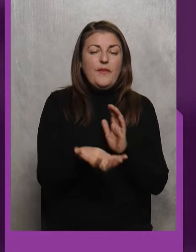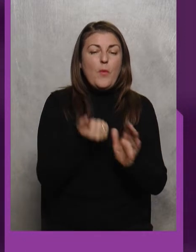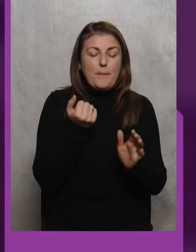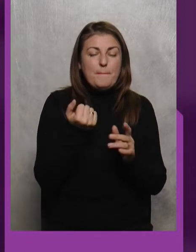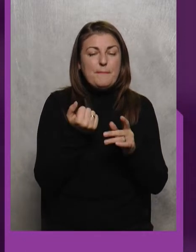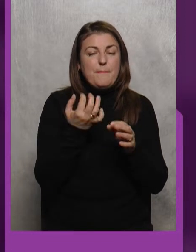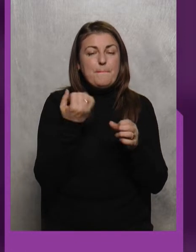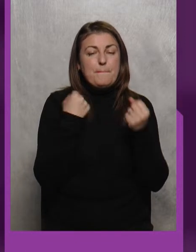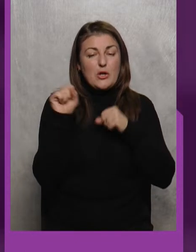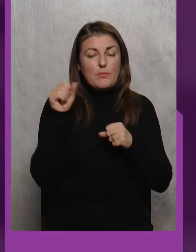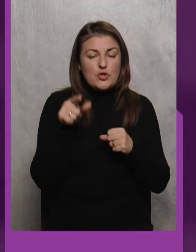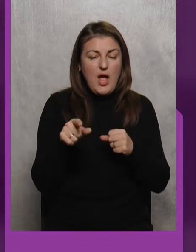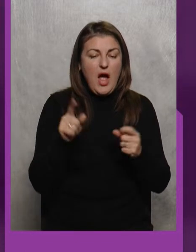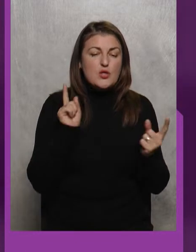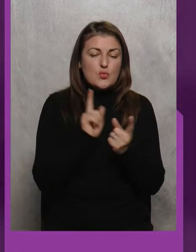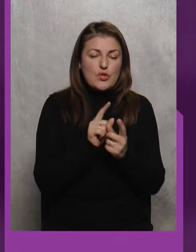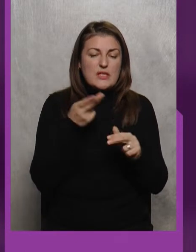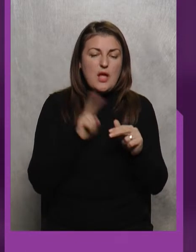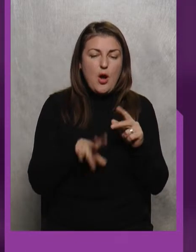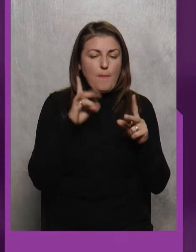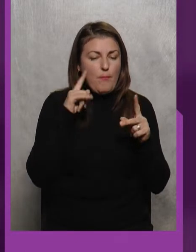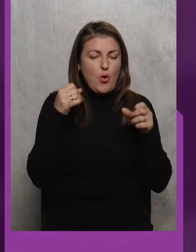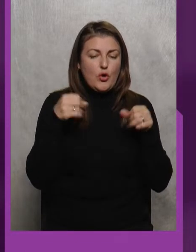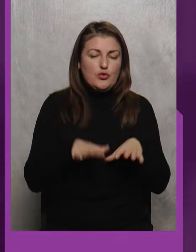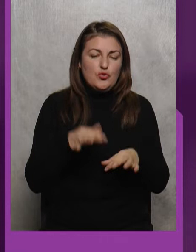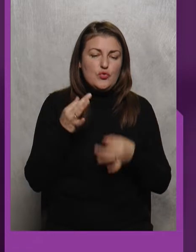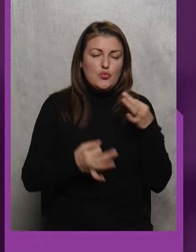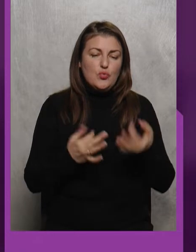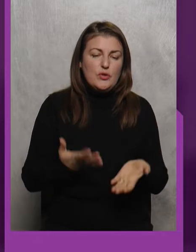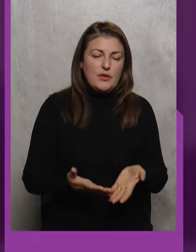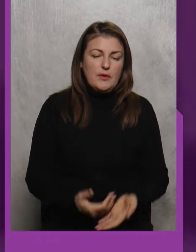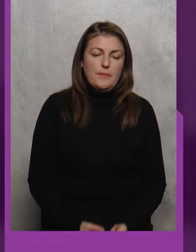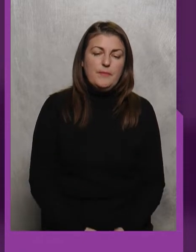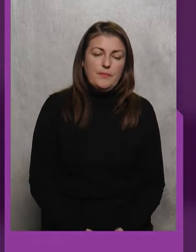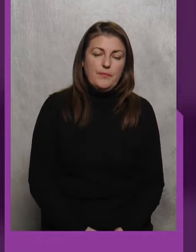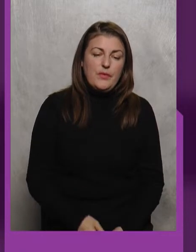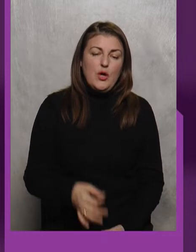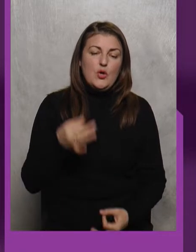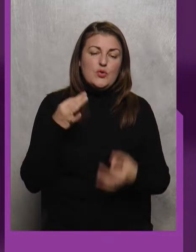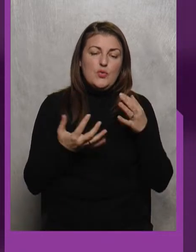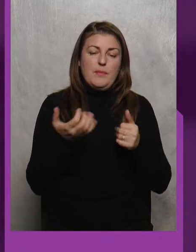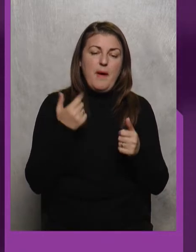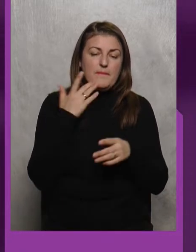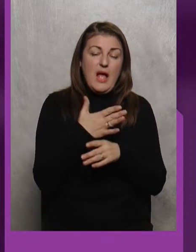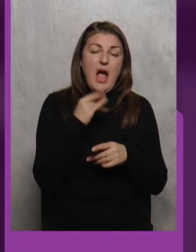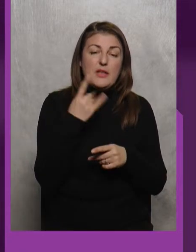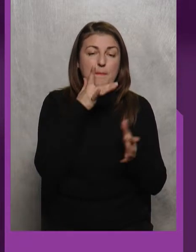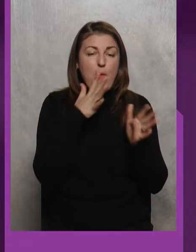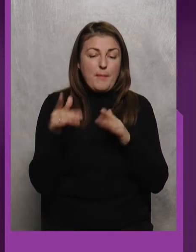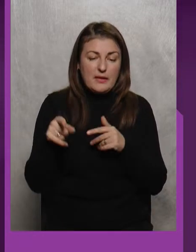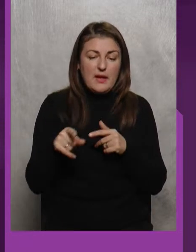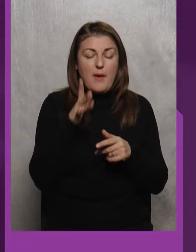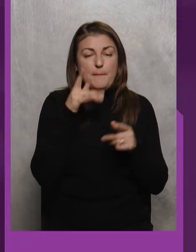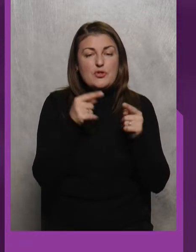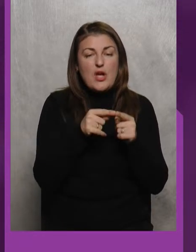Сутичка закінчалась По рішенню суддів Судді брали фалаги І Одно момент Під час